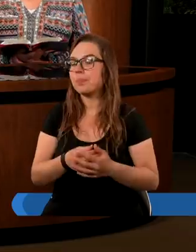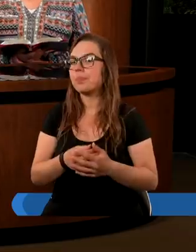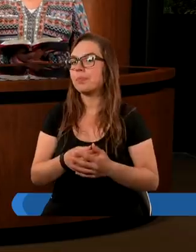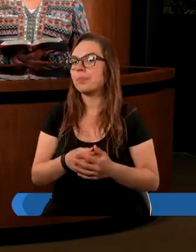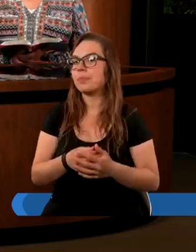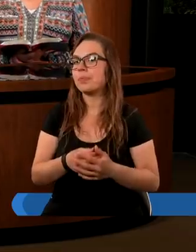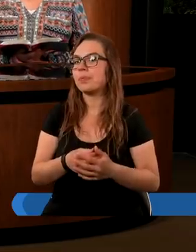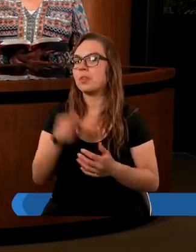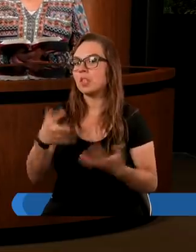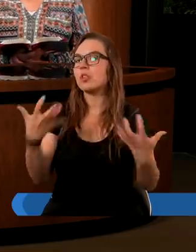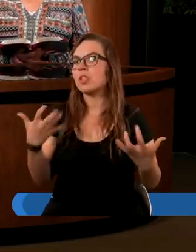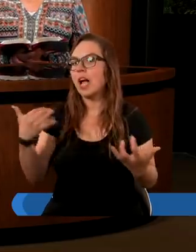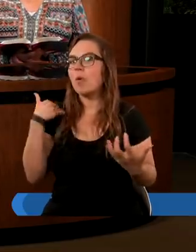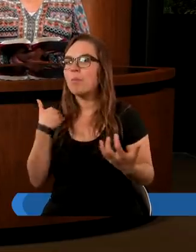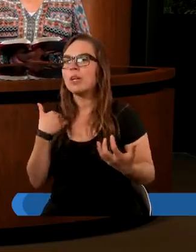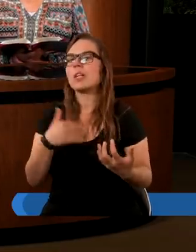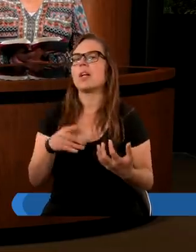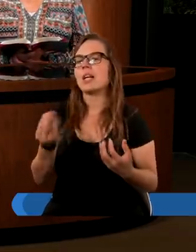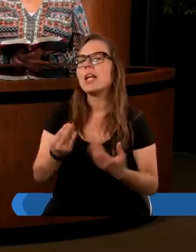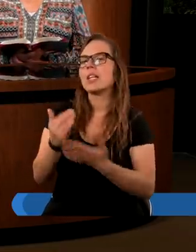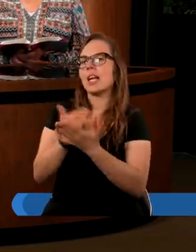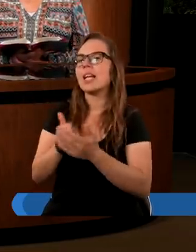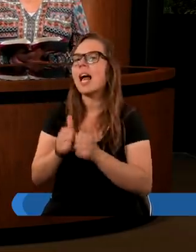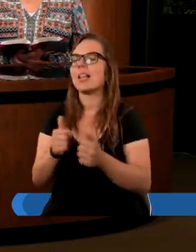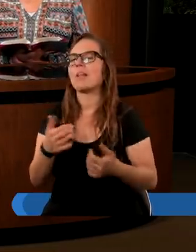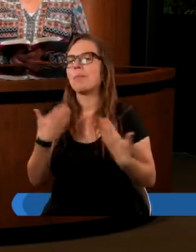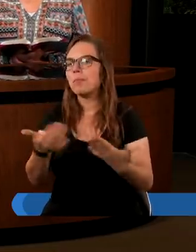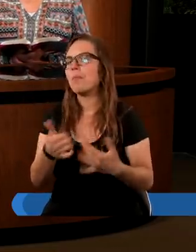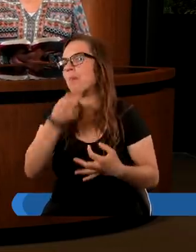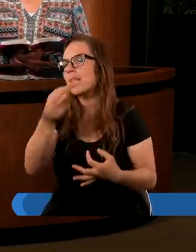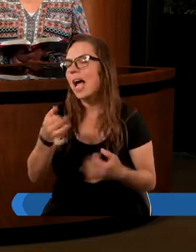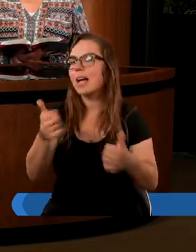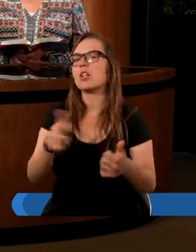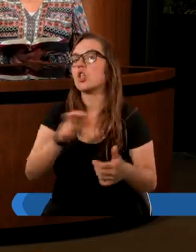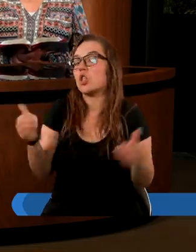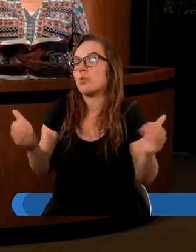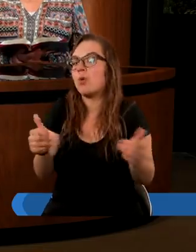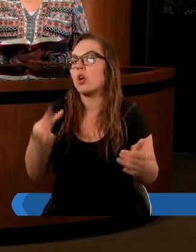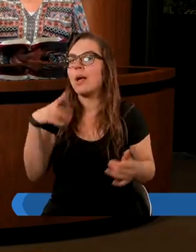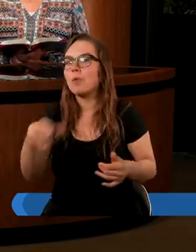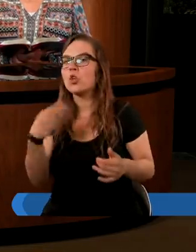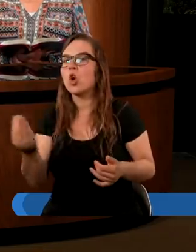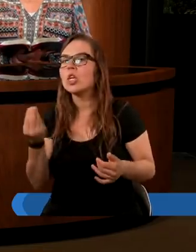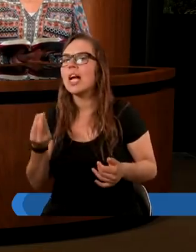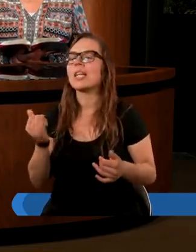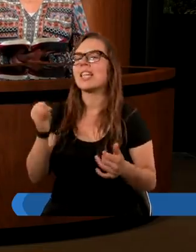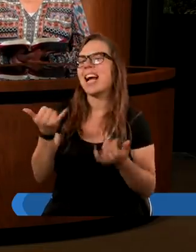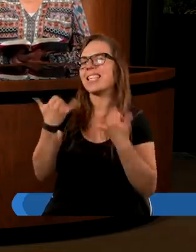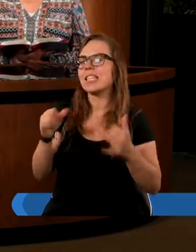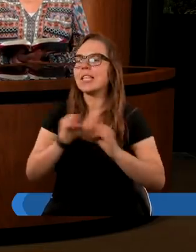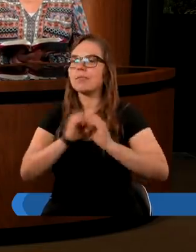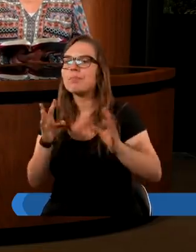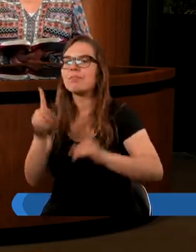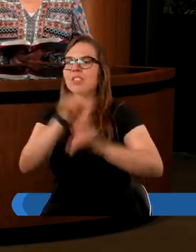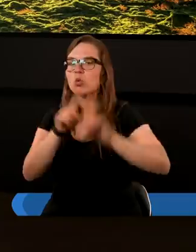No chciałoby się zadać albo postawić pytanie, czy można to było jeszcze jaśniej